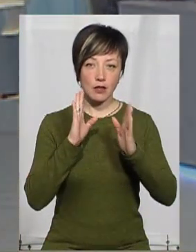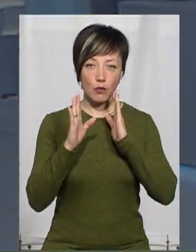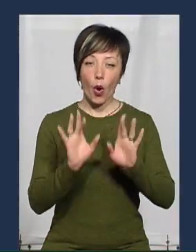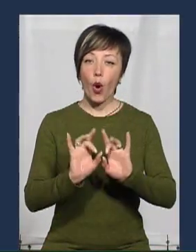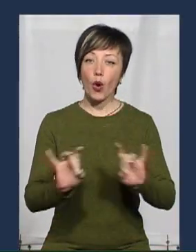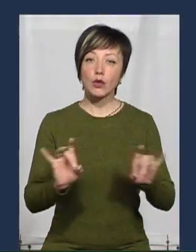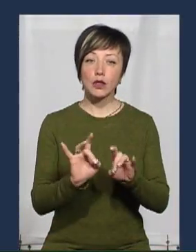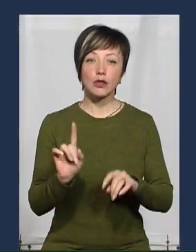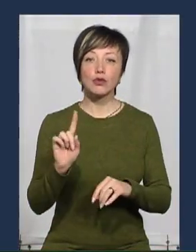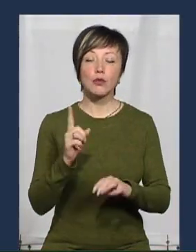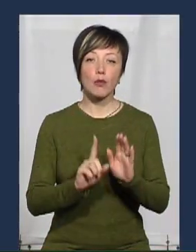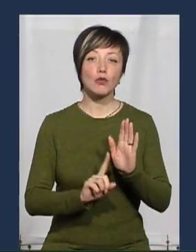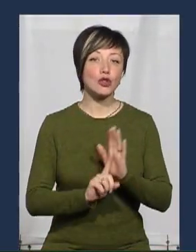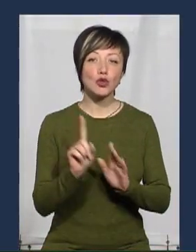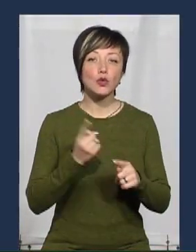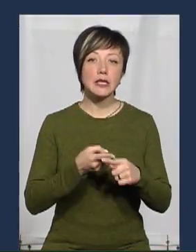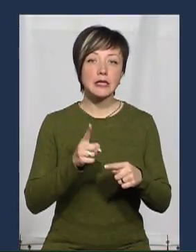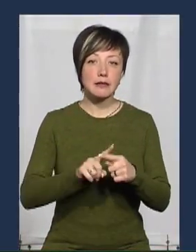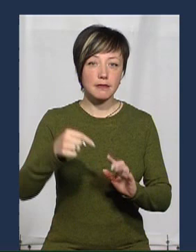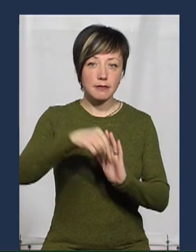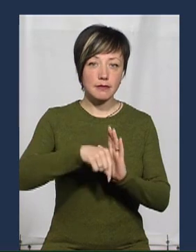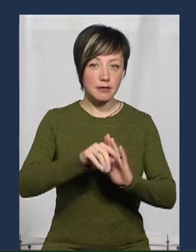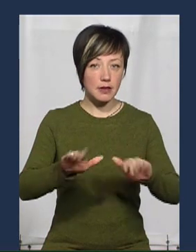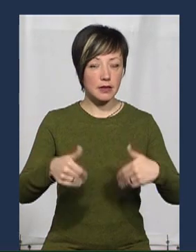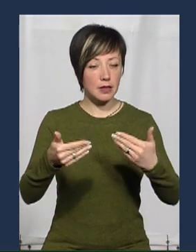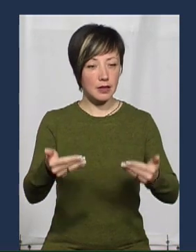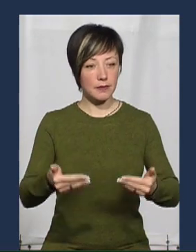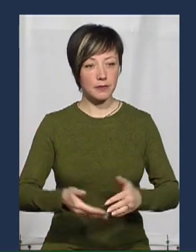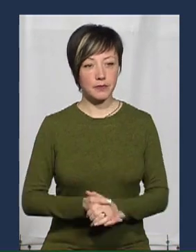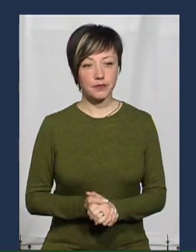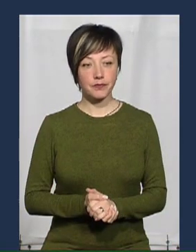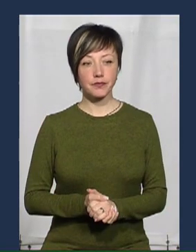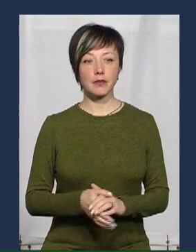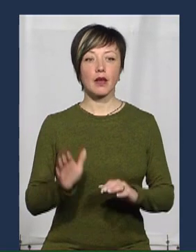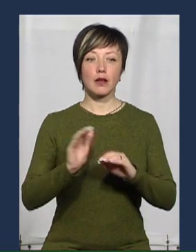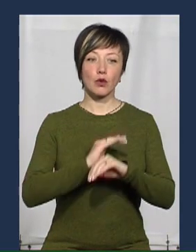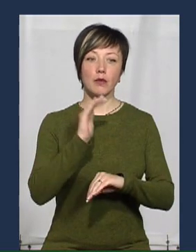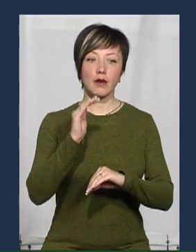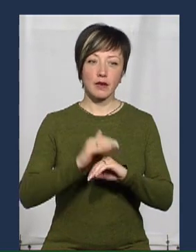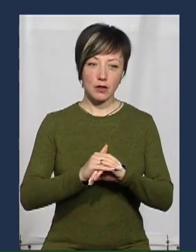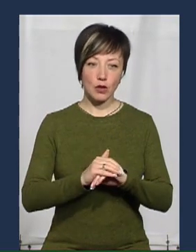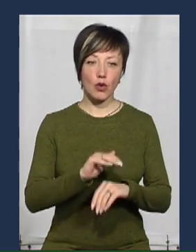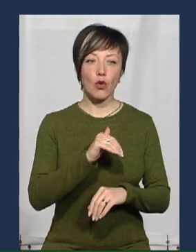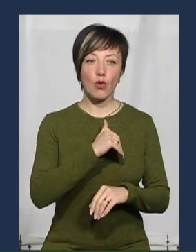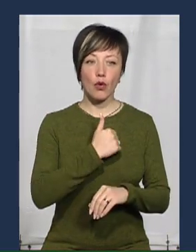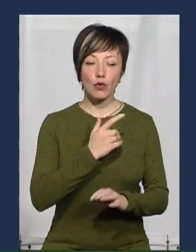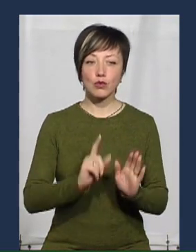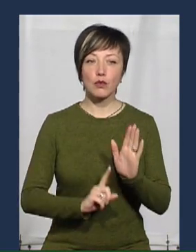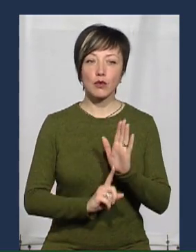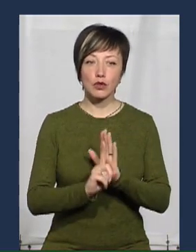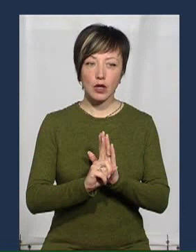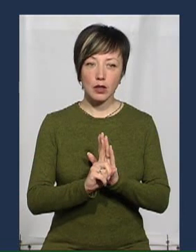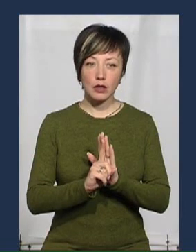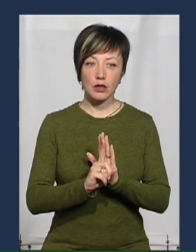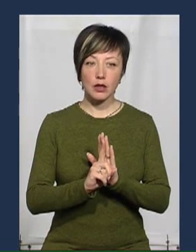Розкажіть, з чого почали, що це за ініціатива? Ще раз добрий вечір. Хочу почати з того, що